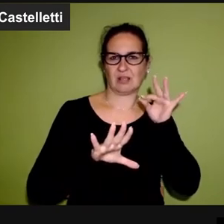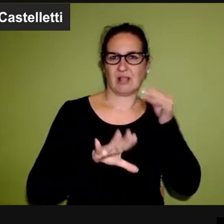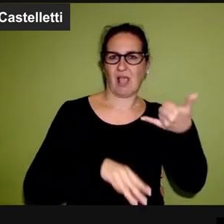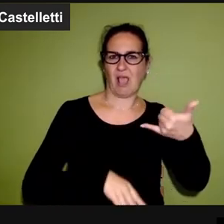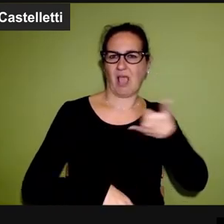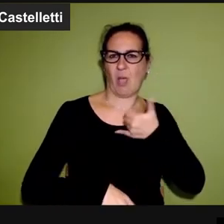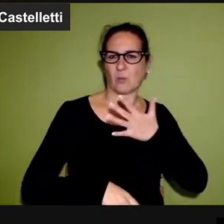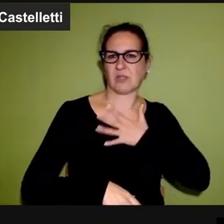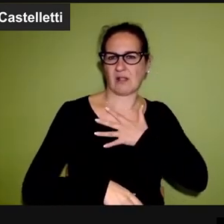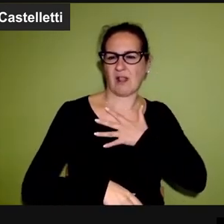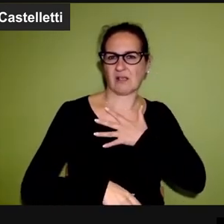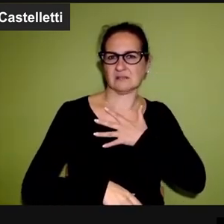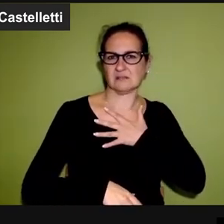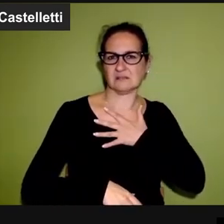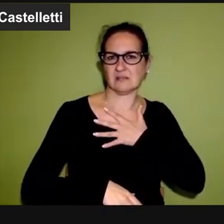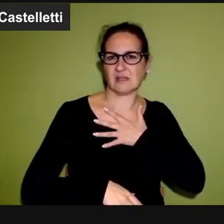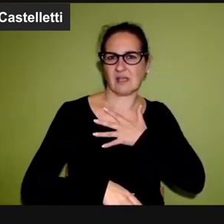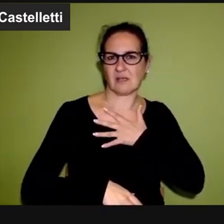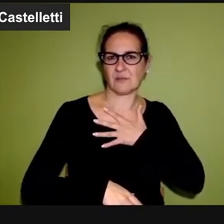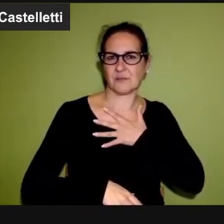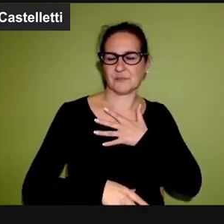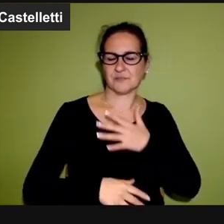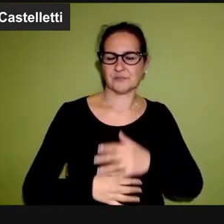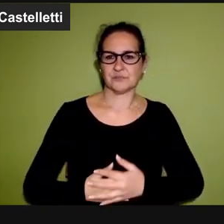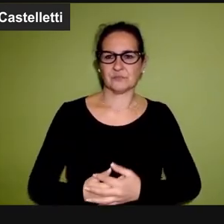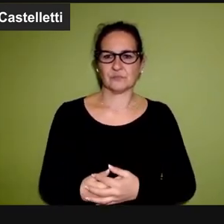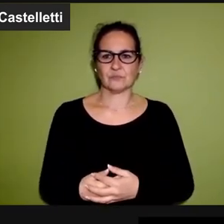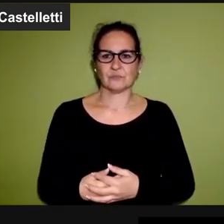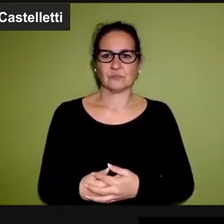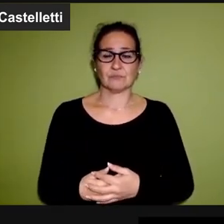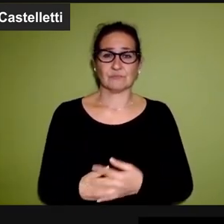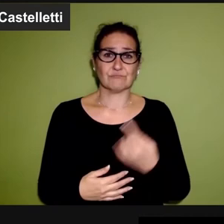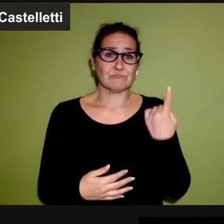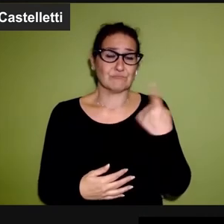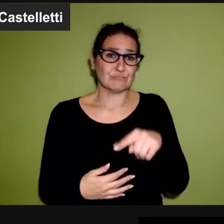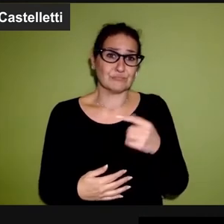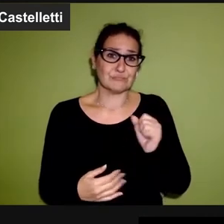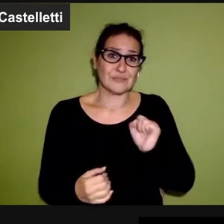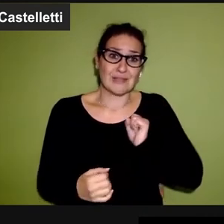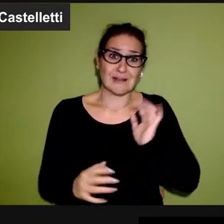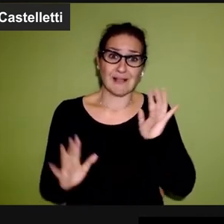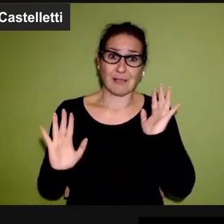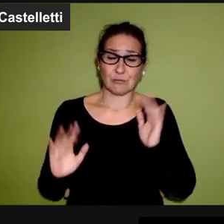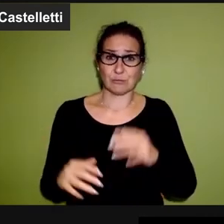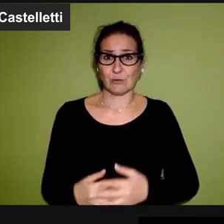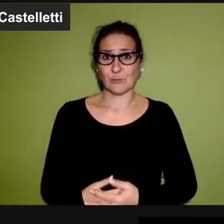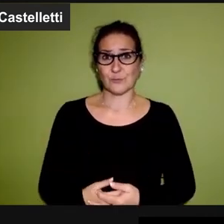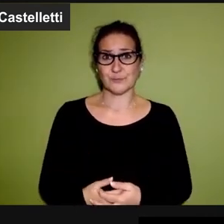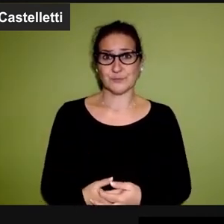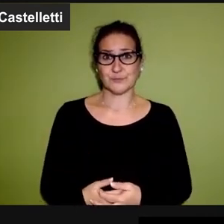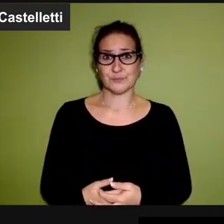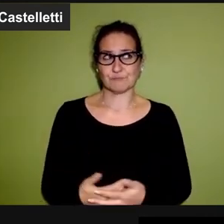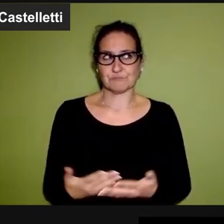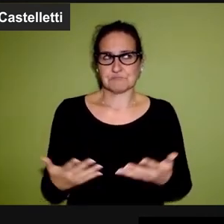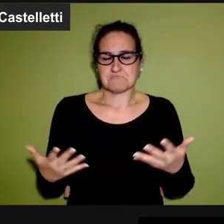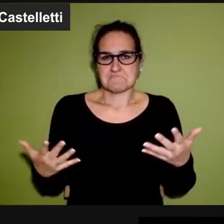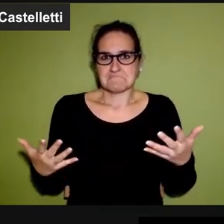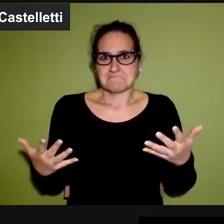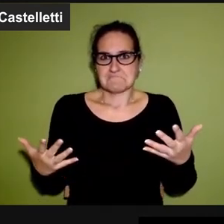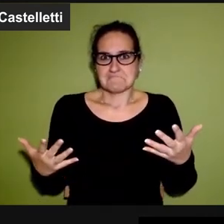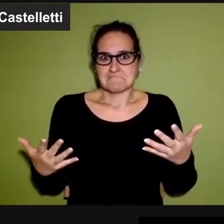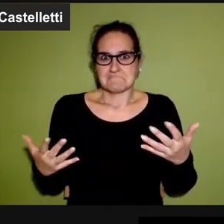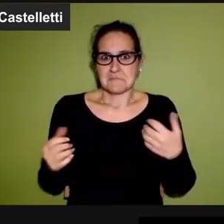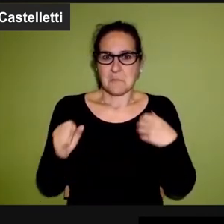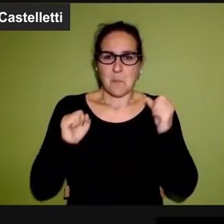'eutanasia. Quindi credo che il motivo sia questo. Però non